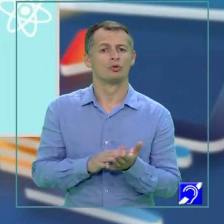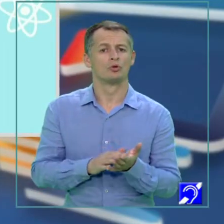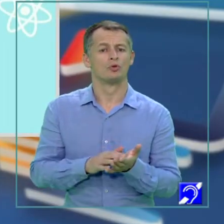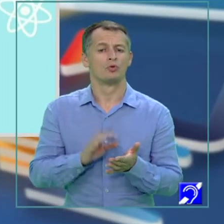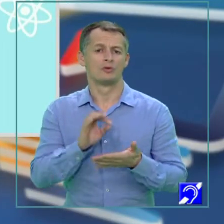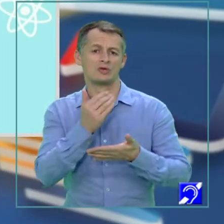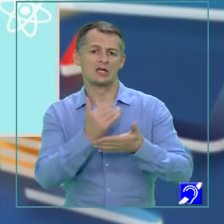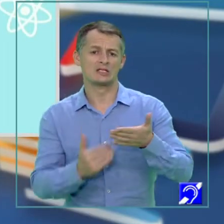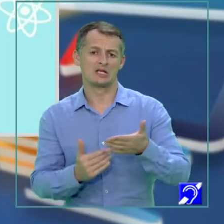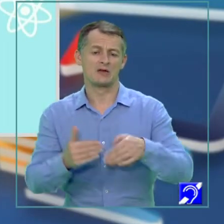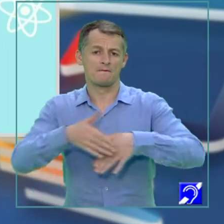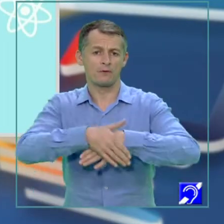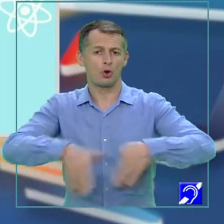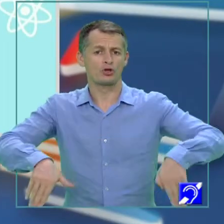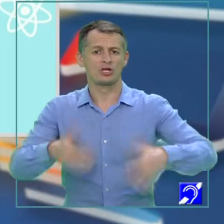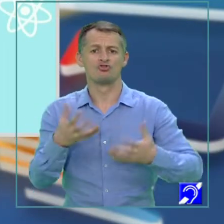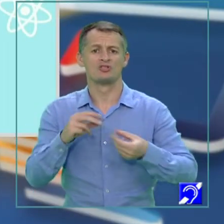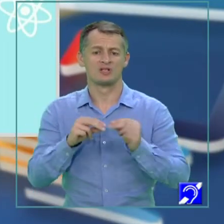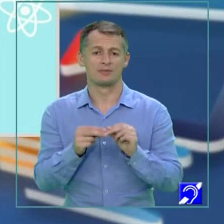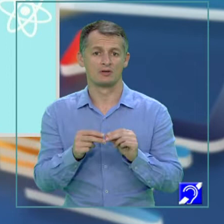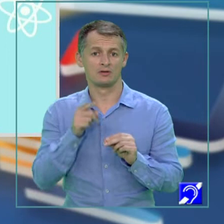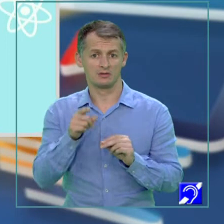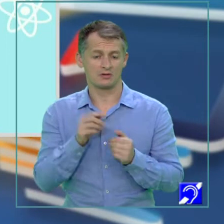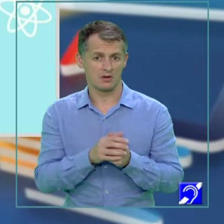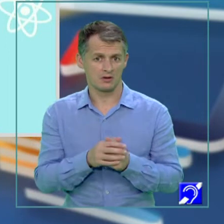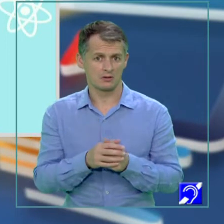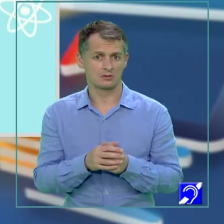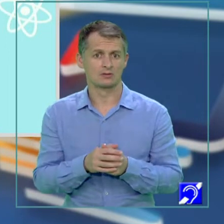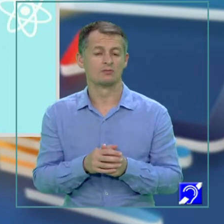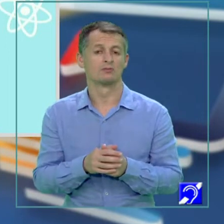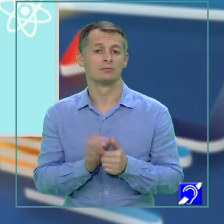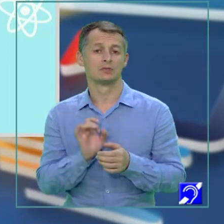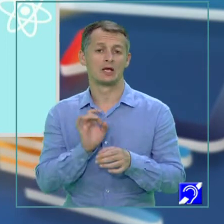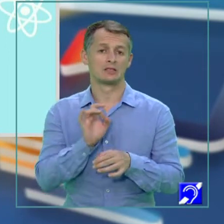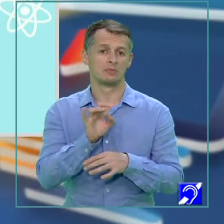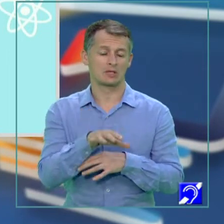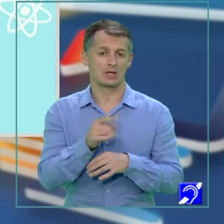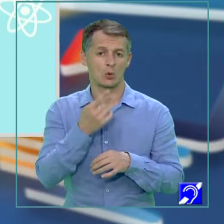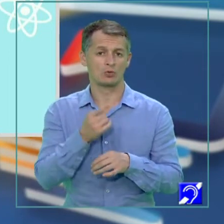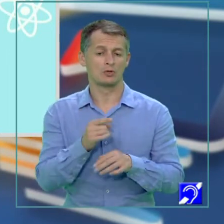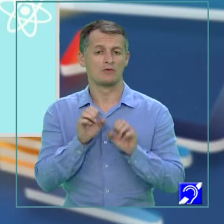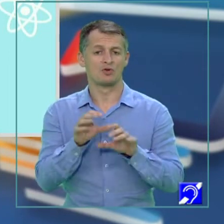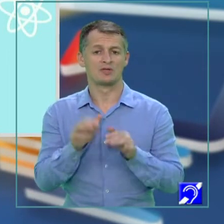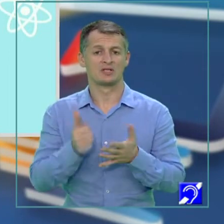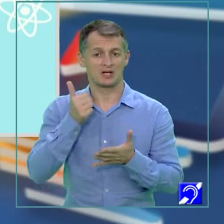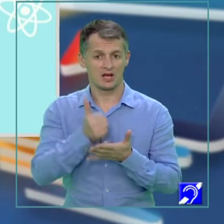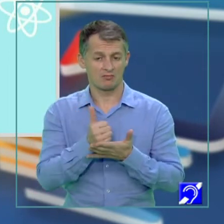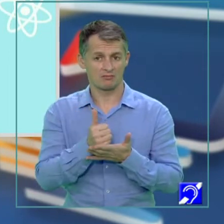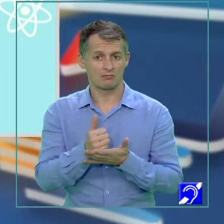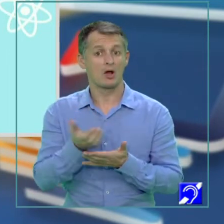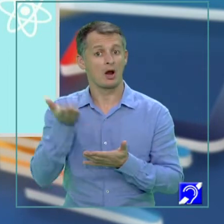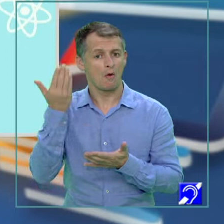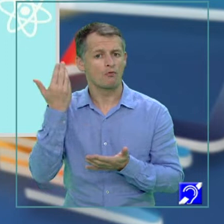frontieră? Înseamnă că textul are ca miză transmiterea unor informații reale, verificabilă,